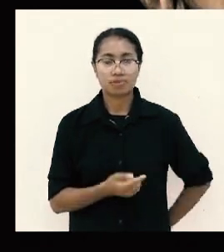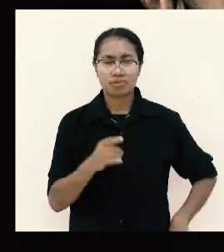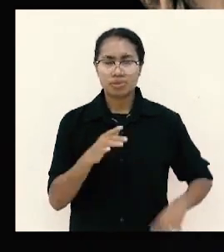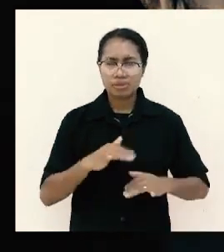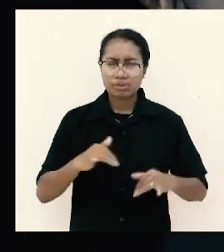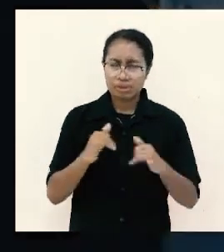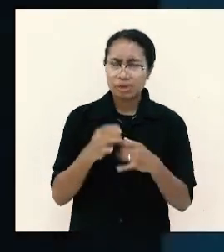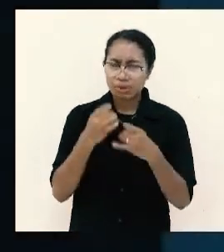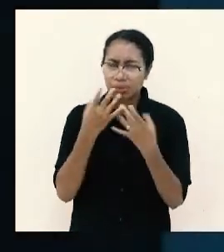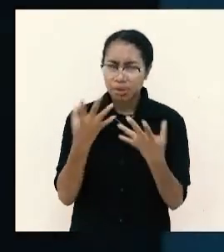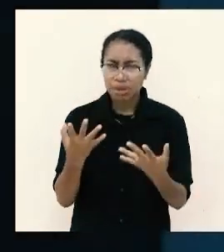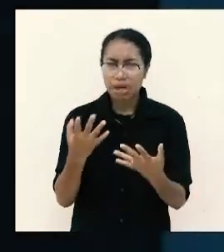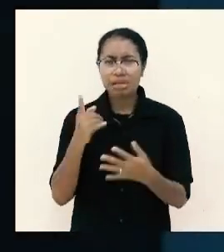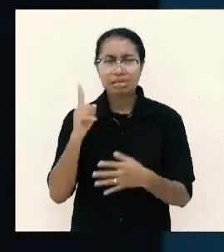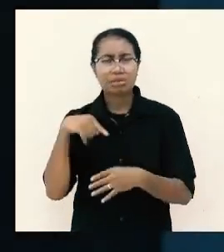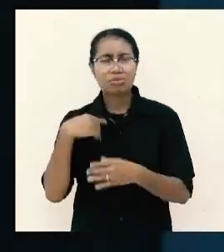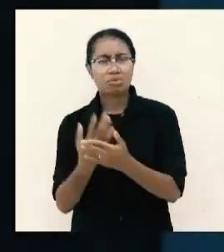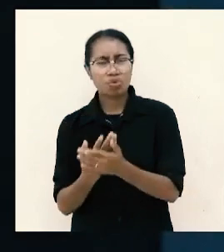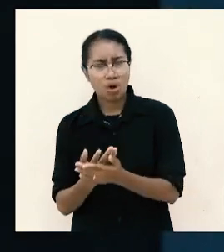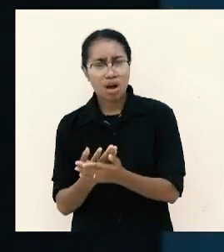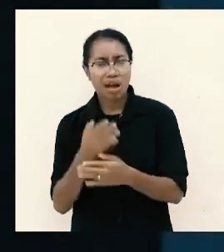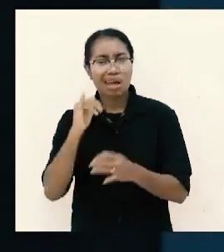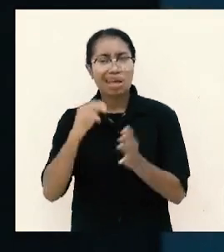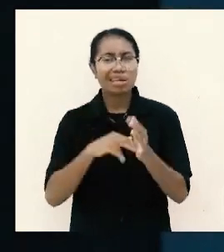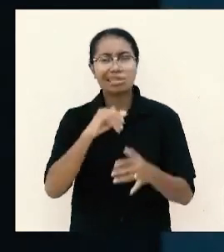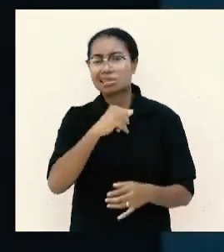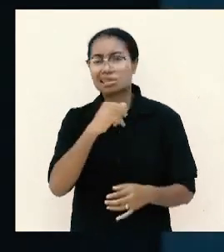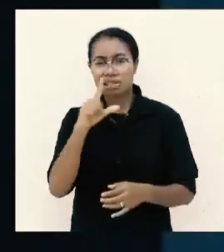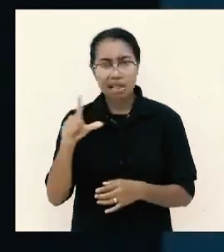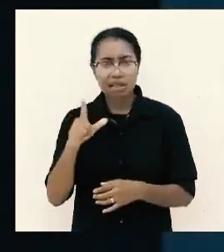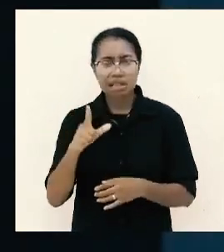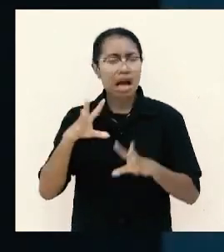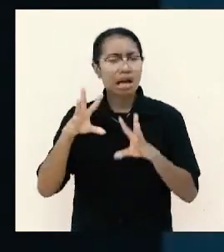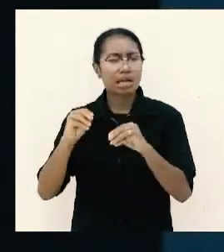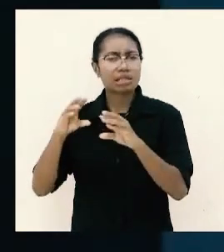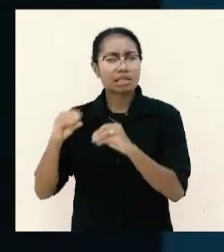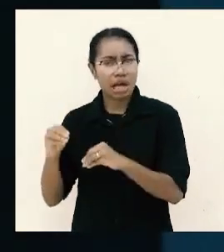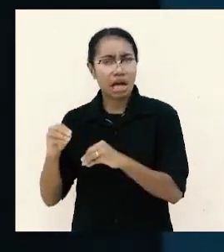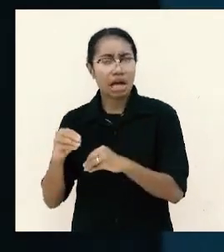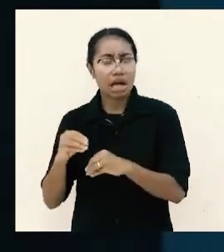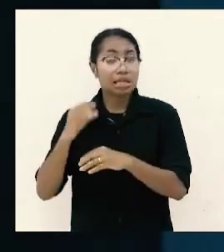Paulus juga kerja siang malam untuk memenuhi kebutuhannya supaya jangan jadi beban bagi